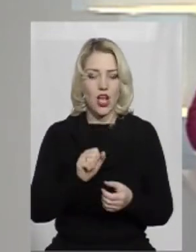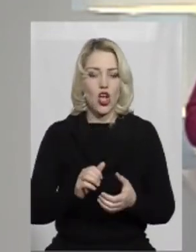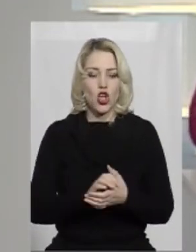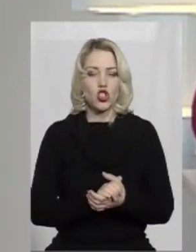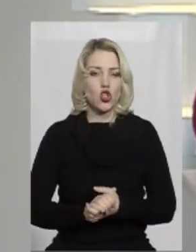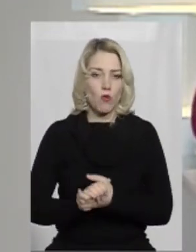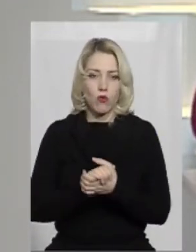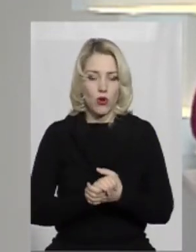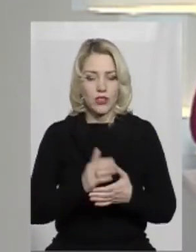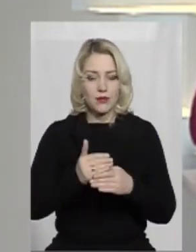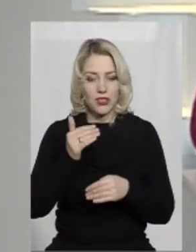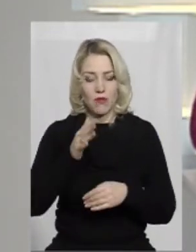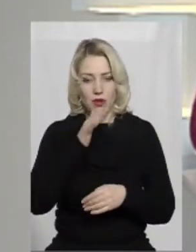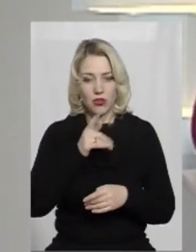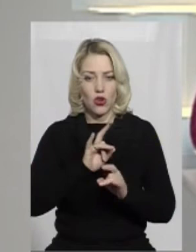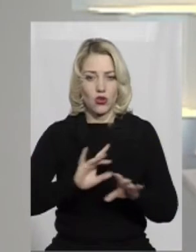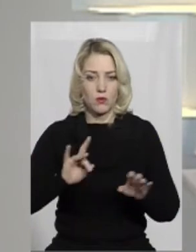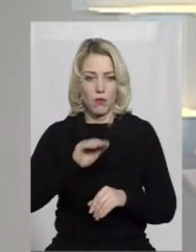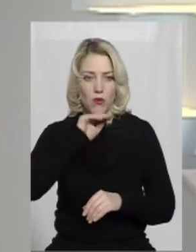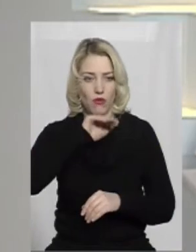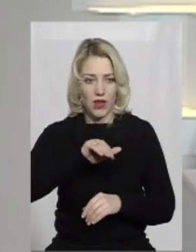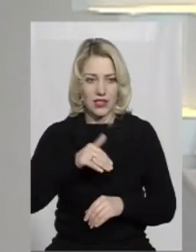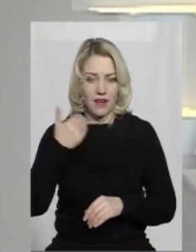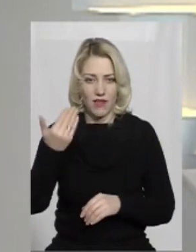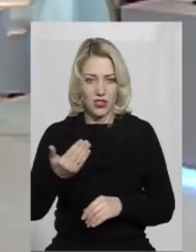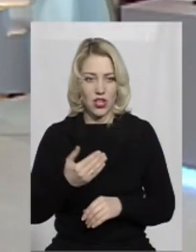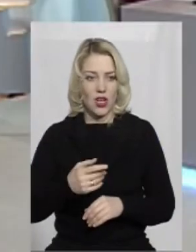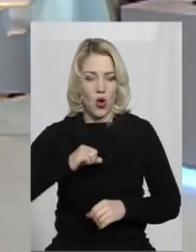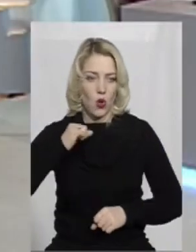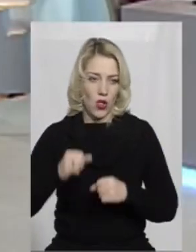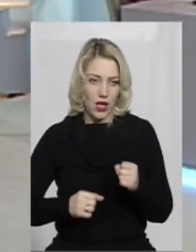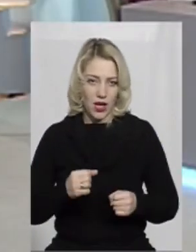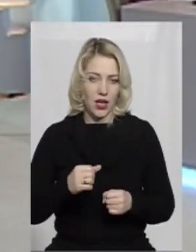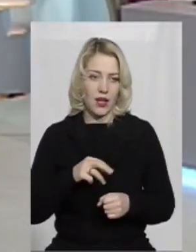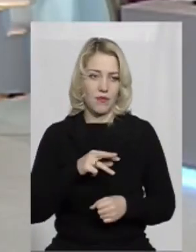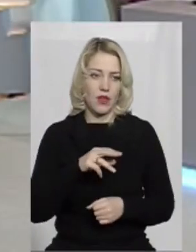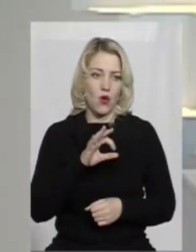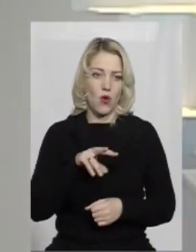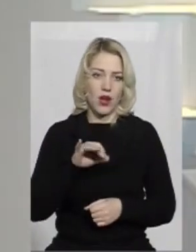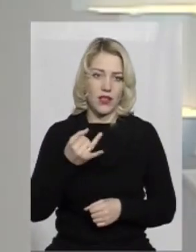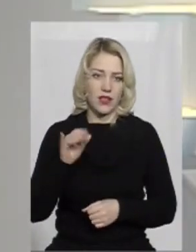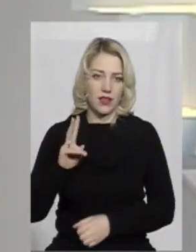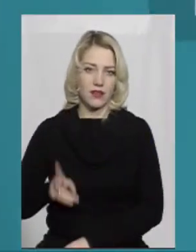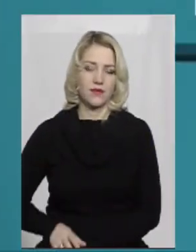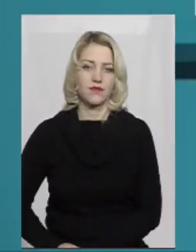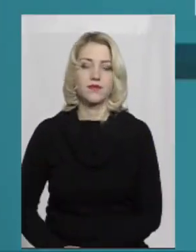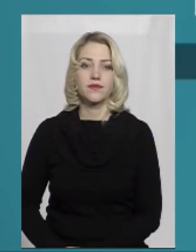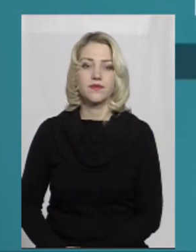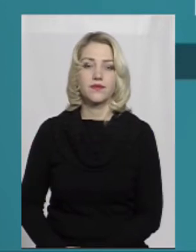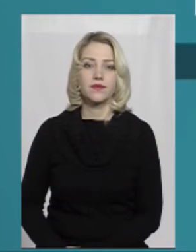розповів політолог, доктор історичних наук і професор, ваш пан Юрій, колега Микола Олійник. Послухаємо його.